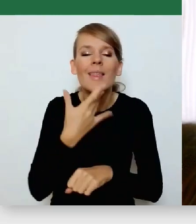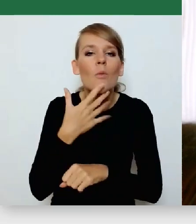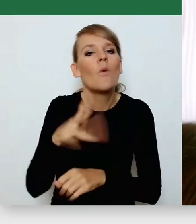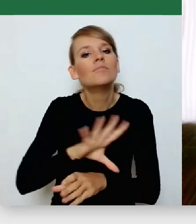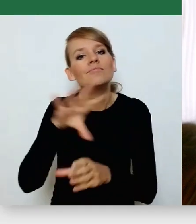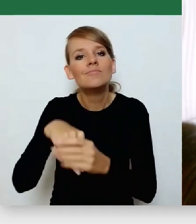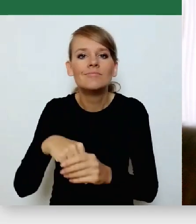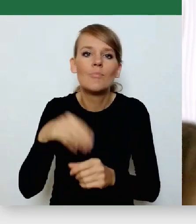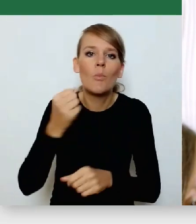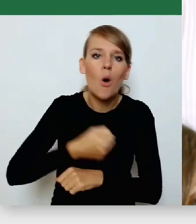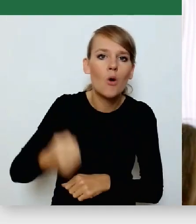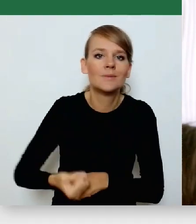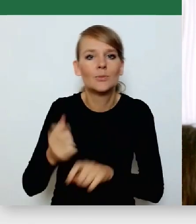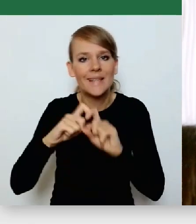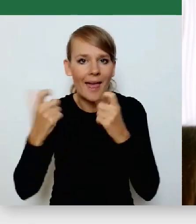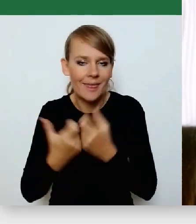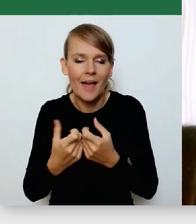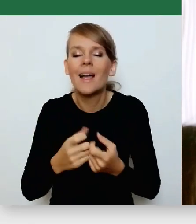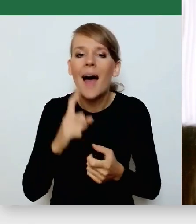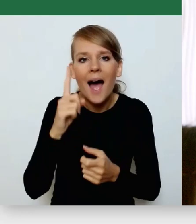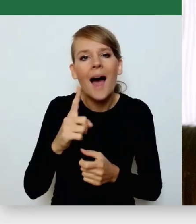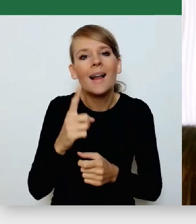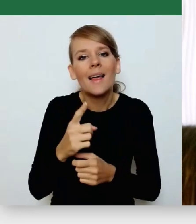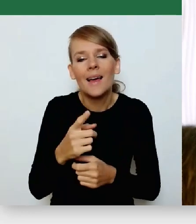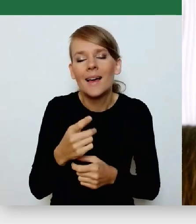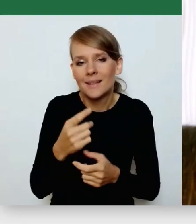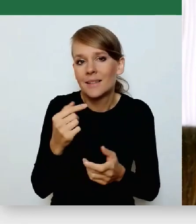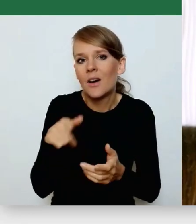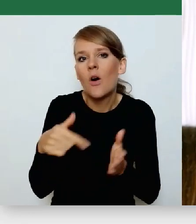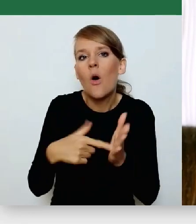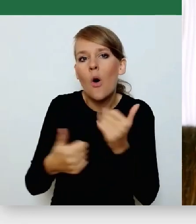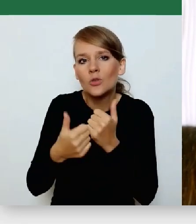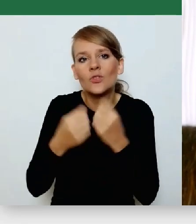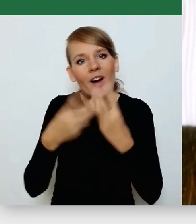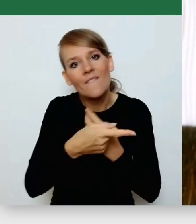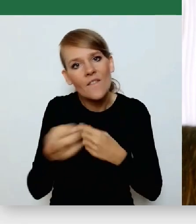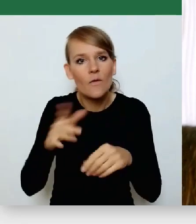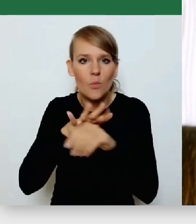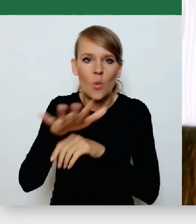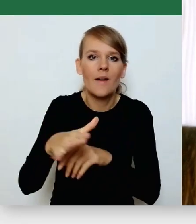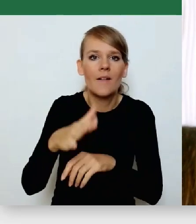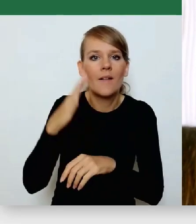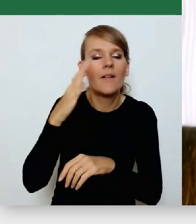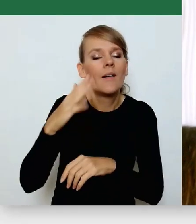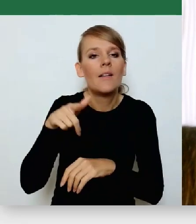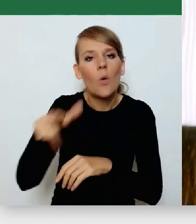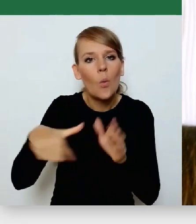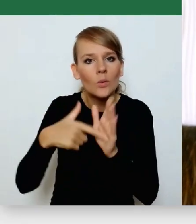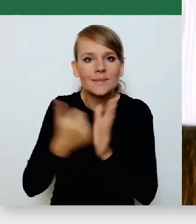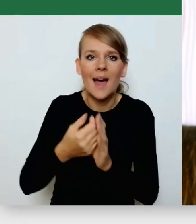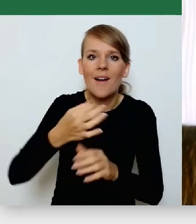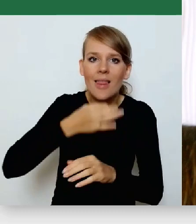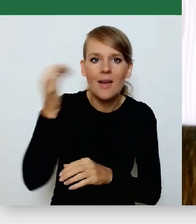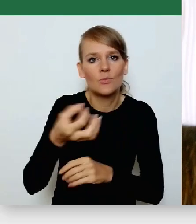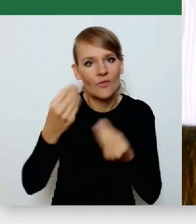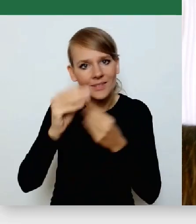wpływ po prostu na to, żeby, bo to wiadomo, że wszystko się psuje od głowy, żeby te ustawy wychodziły mądrzejsze, lepsze, właśnie z tą